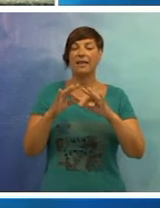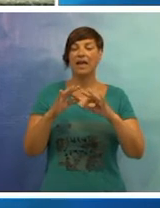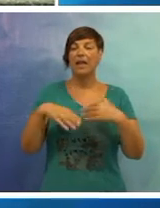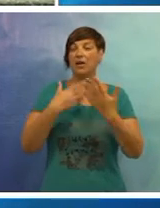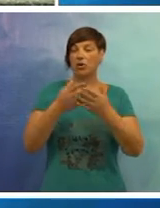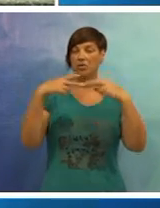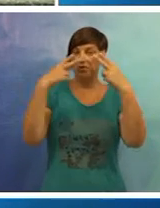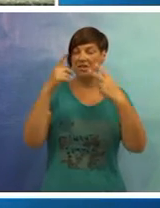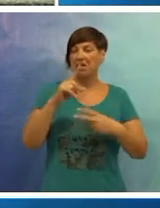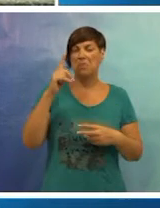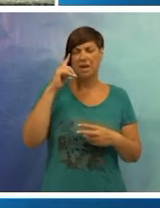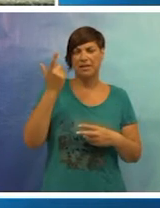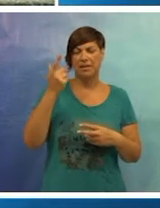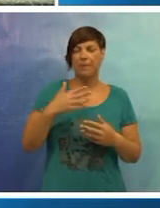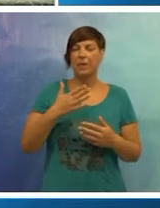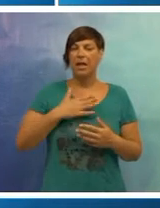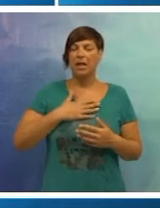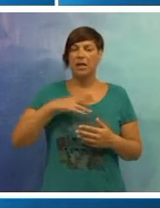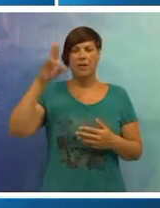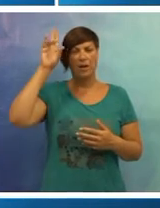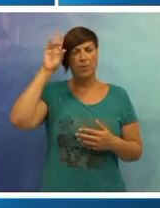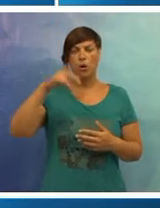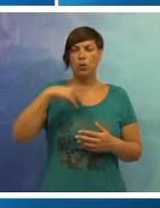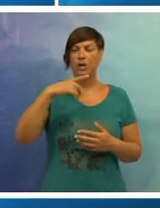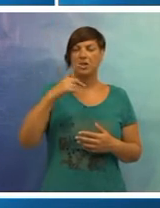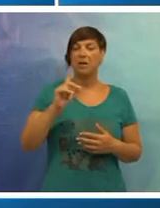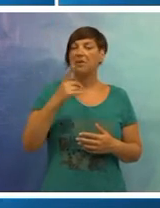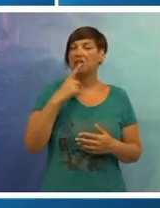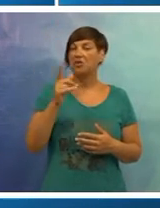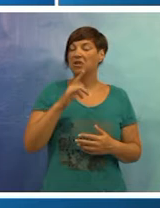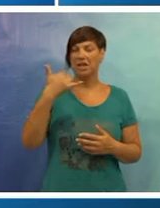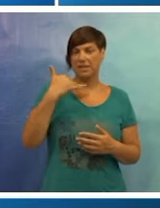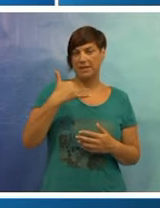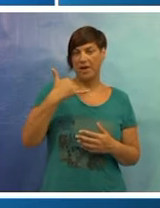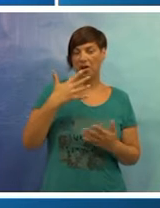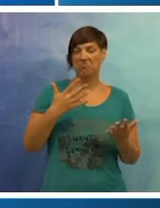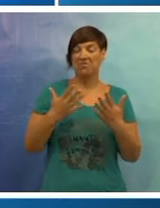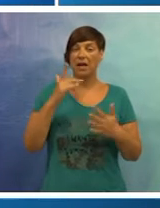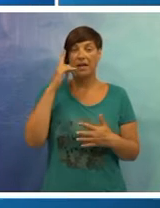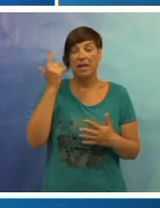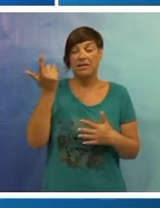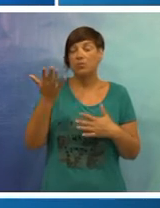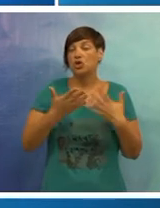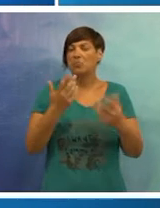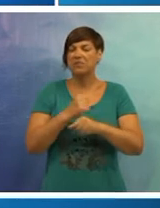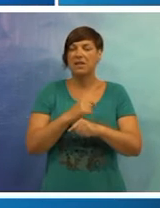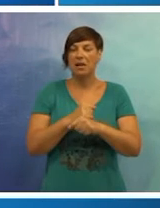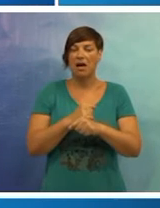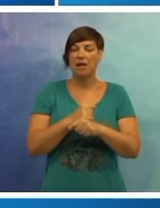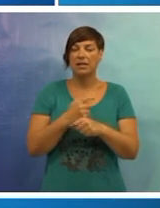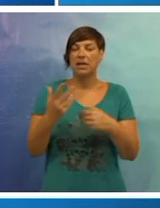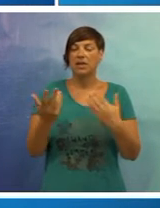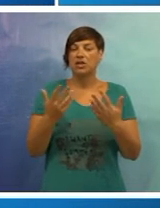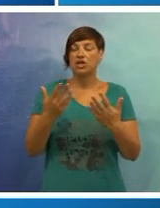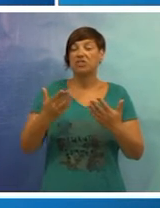tvrtke, koji o istragama nema saznanja. Ja mogu reći da me nitko nije zvao, da ne znam čemu se tu